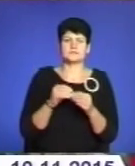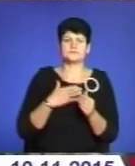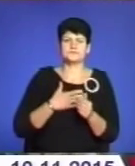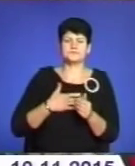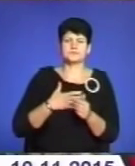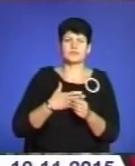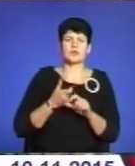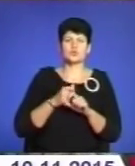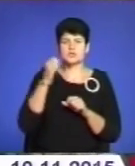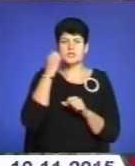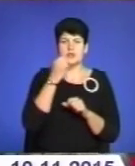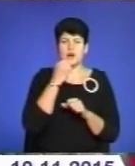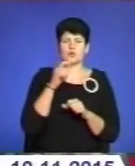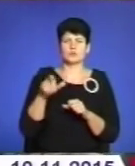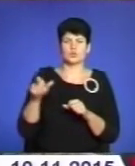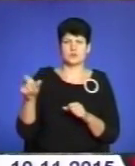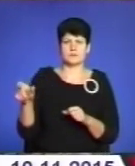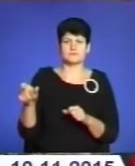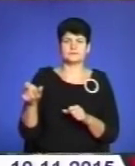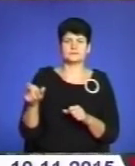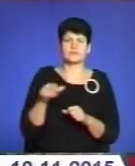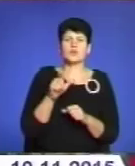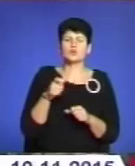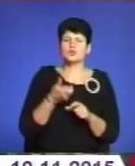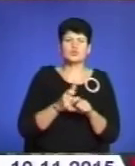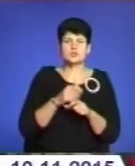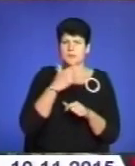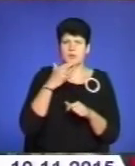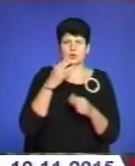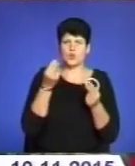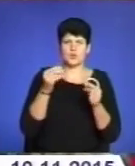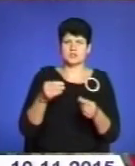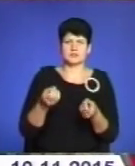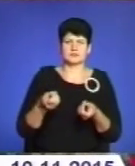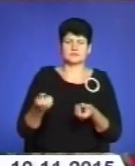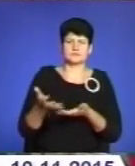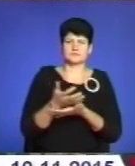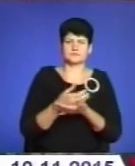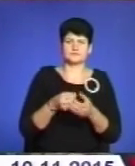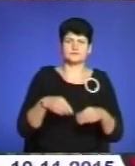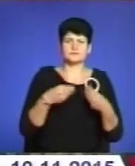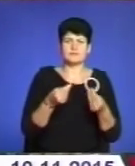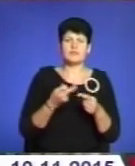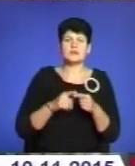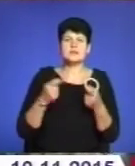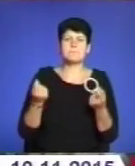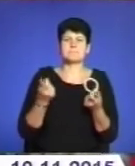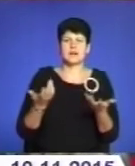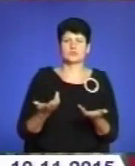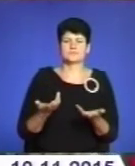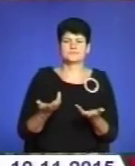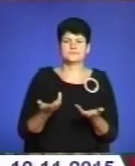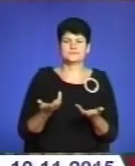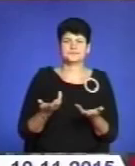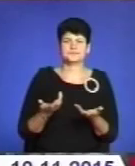Дуже дякуємо всім людям. Люди дуже багато грошей дали. Але це мало. Це мало.